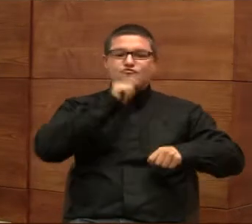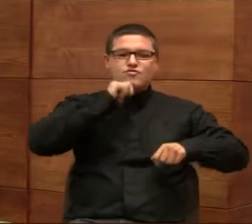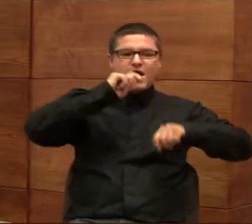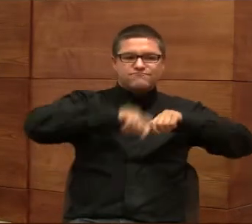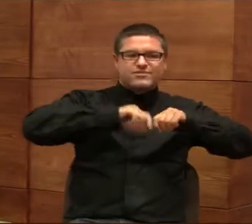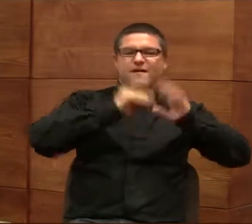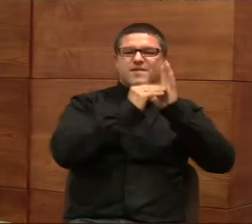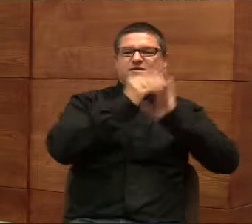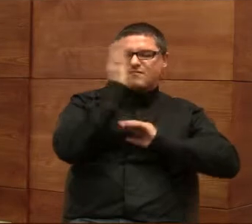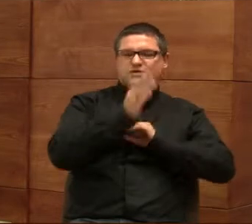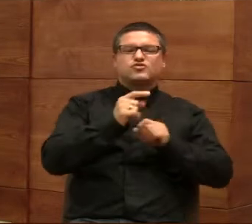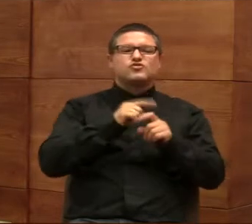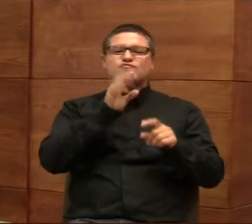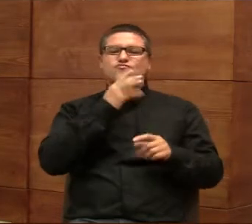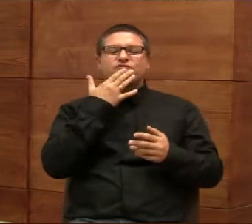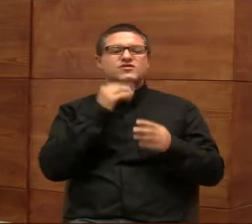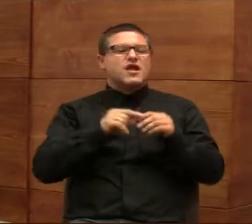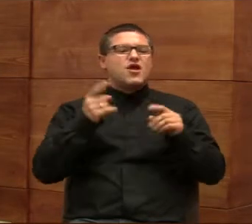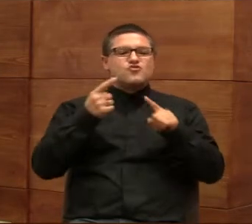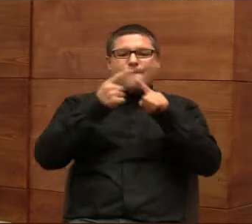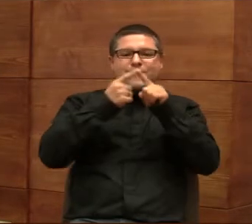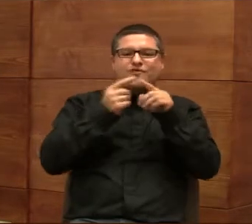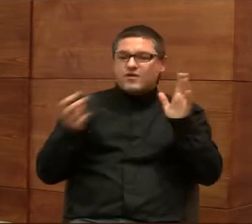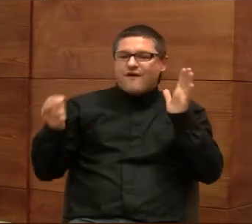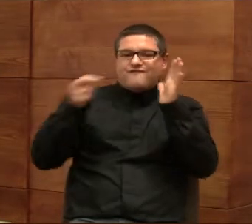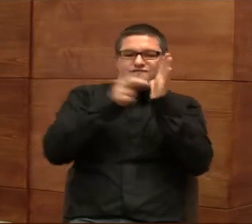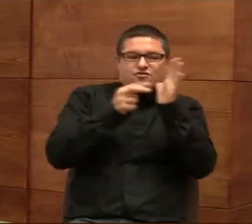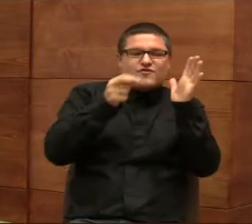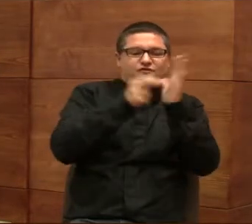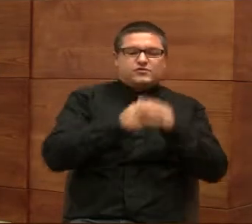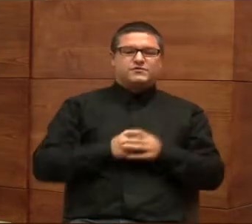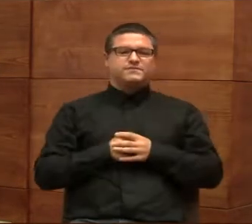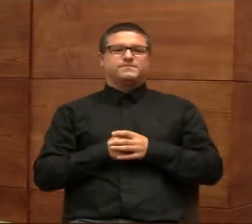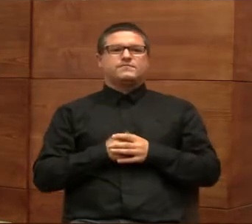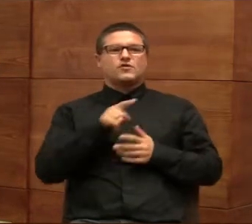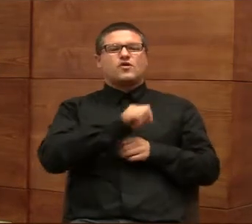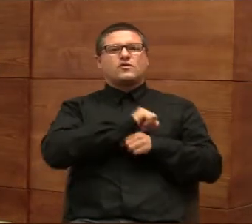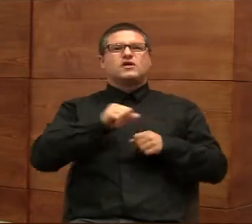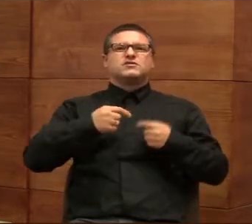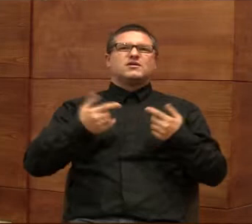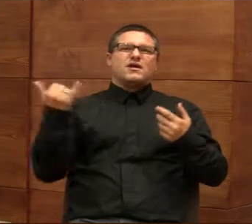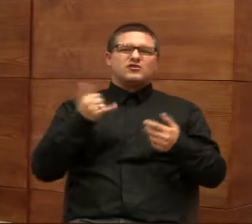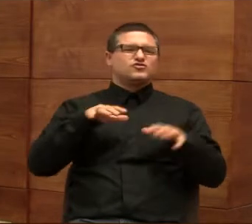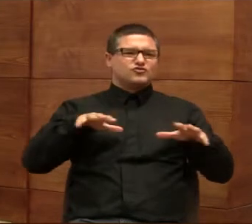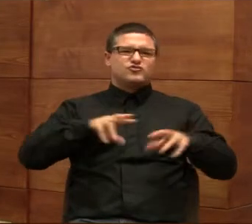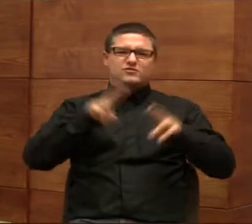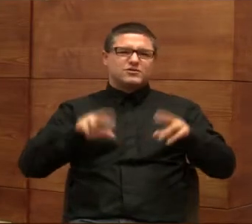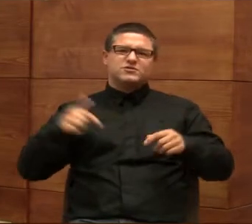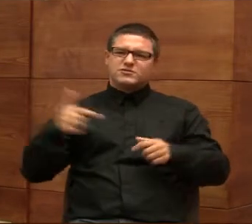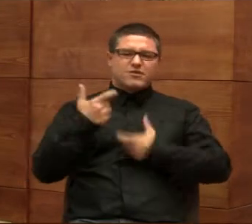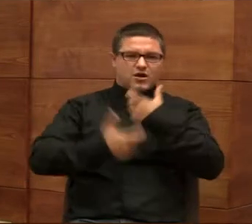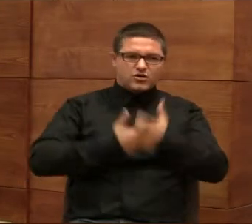Więc jakby są takie jaskółki, i pewnie do zmiany systemu, to co mówił Pan Waszczyle, niż jeszcze daleko, i to jest proces, dużo rzeczy nas czeka, natomiast